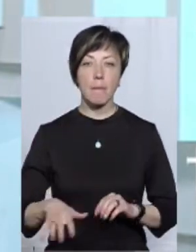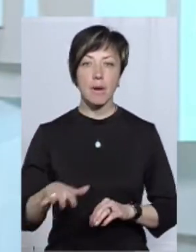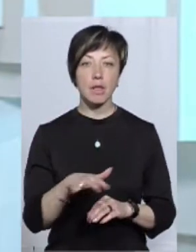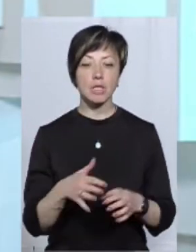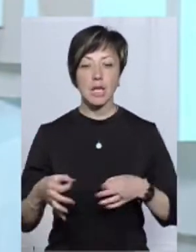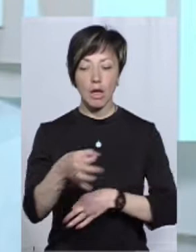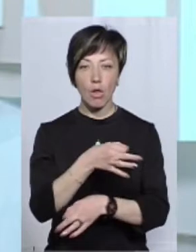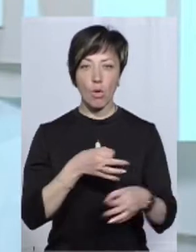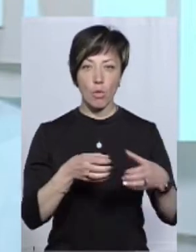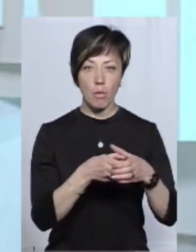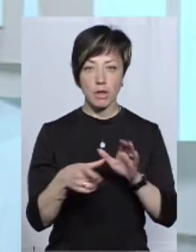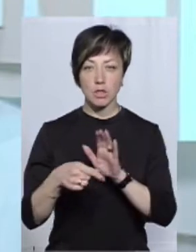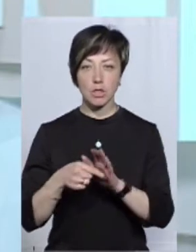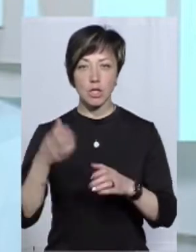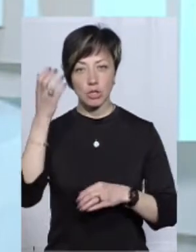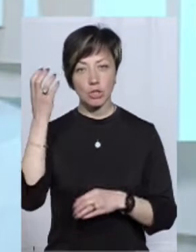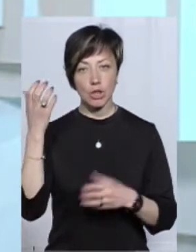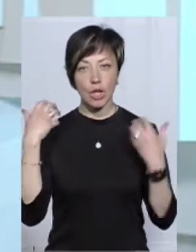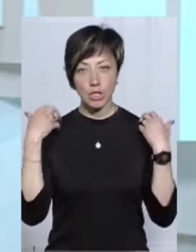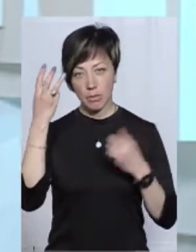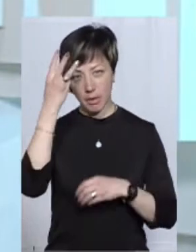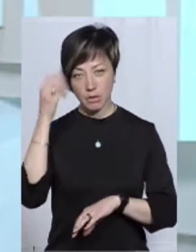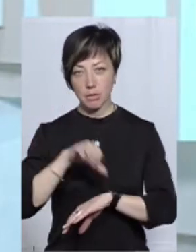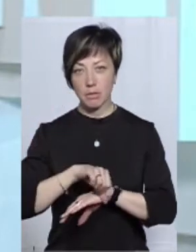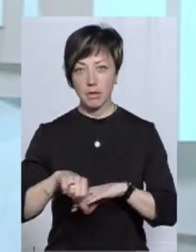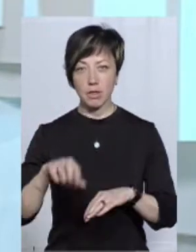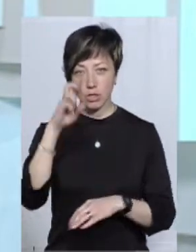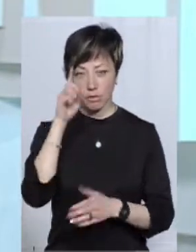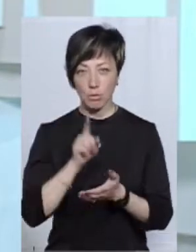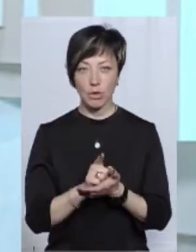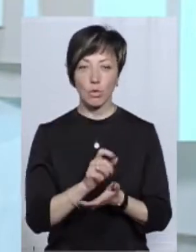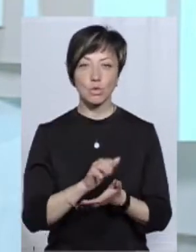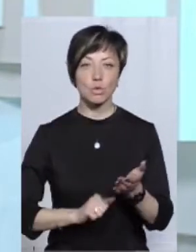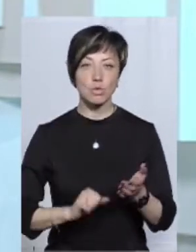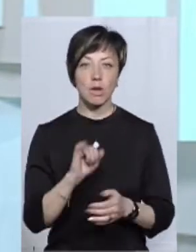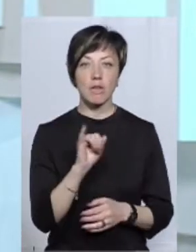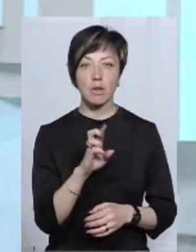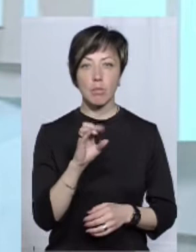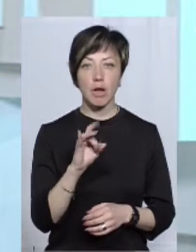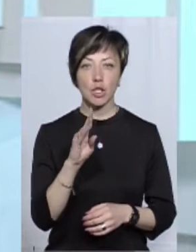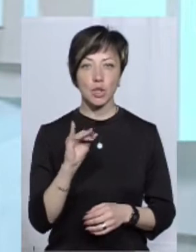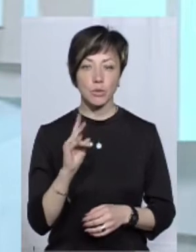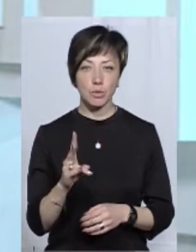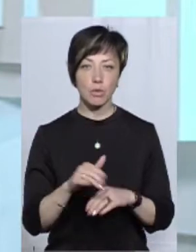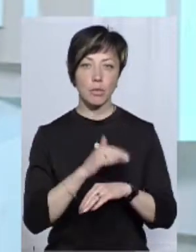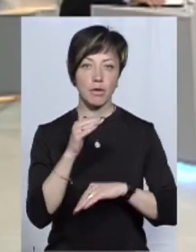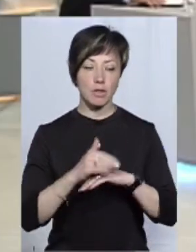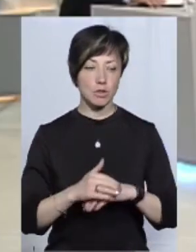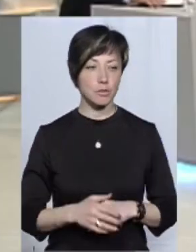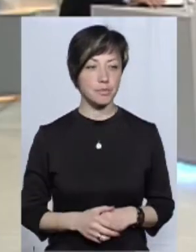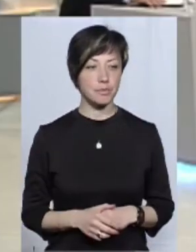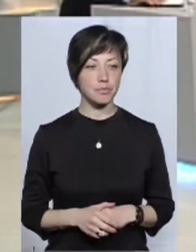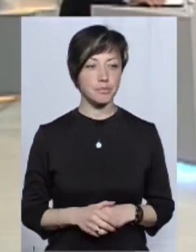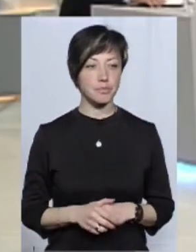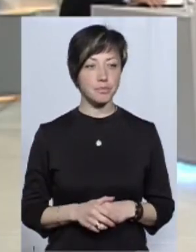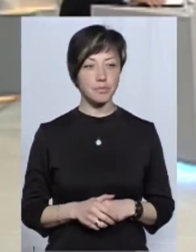діалогу громади із начальником Хмельницької митниці Державної фіскальної служби Іваном Бережнюком. Добрий вечір! Добрий вечір!